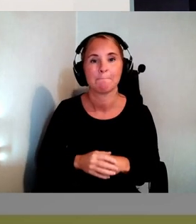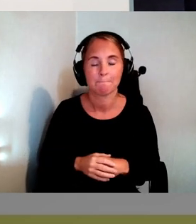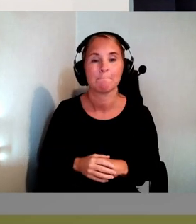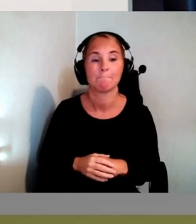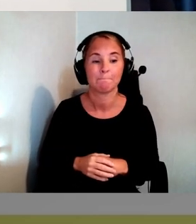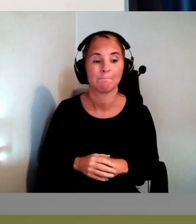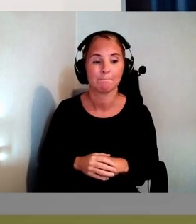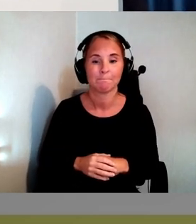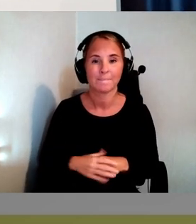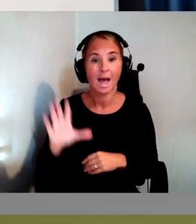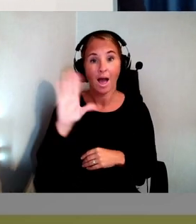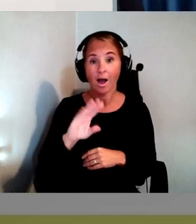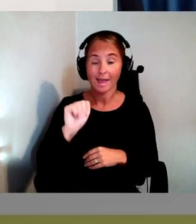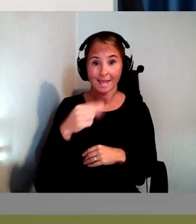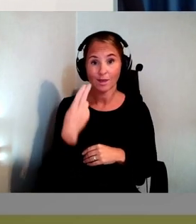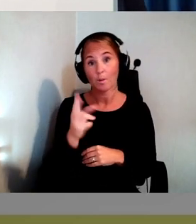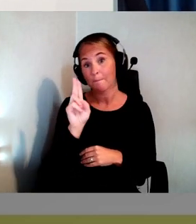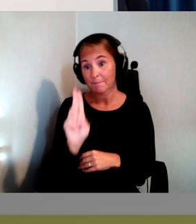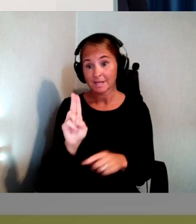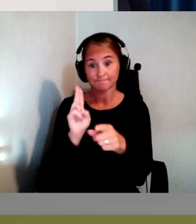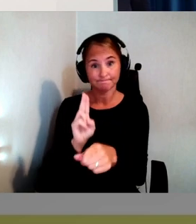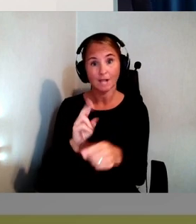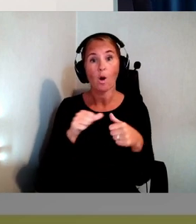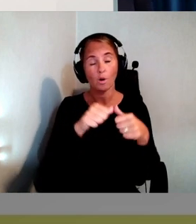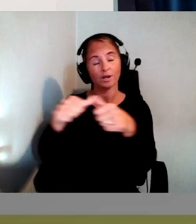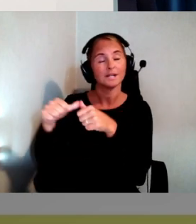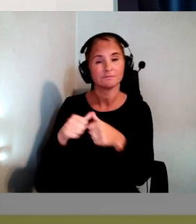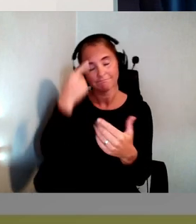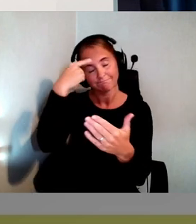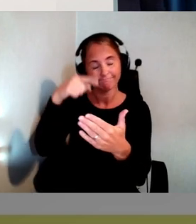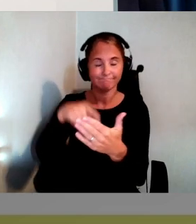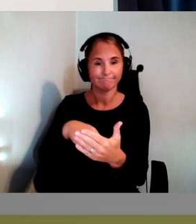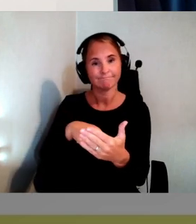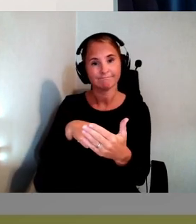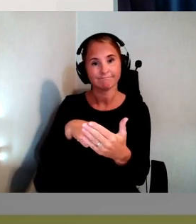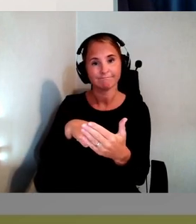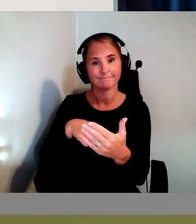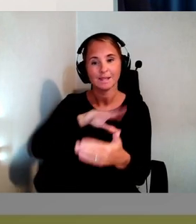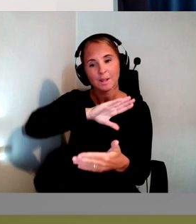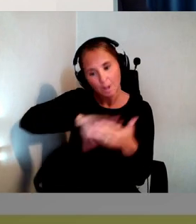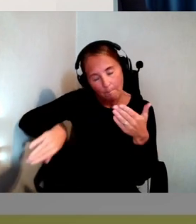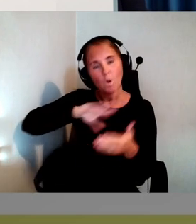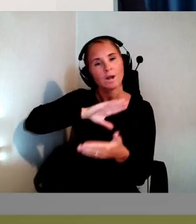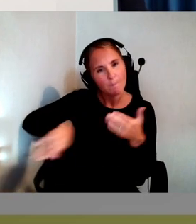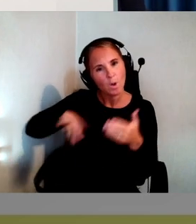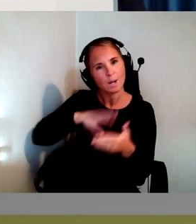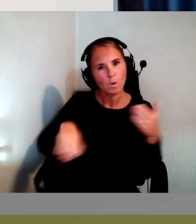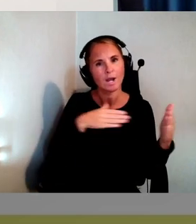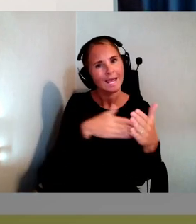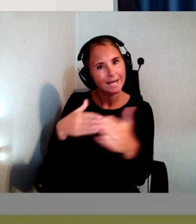Ja, EU är ju faktiskt en organisation som syftar till att ta bort hinder. Har ni tänkt på det?